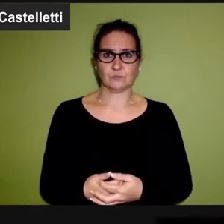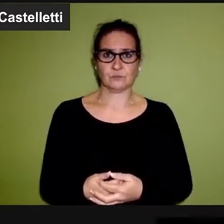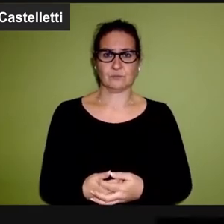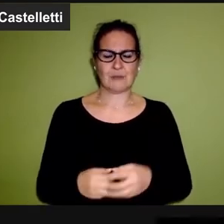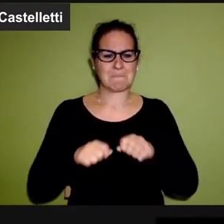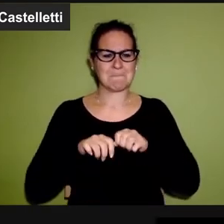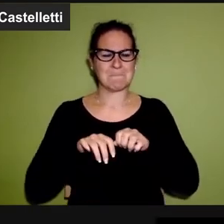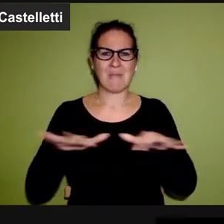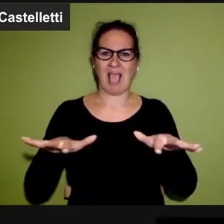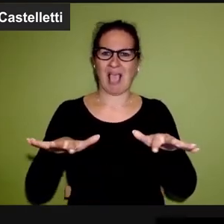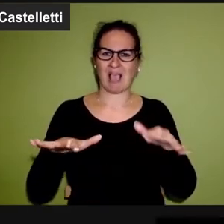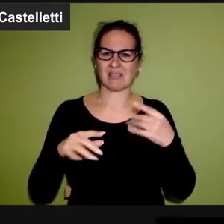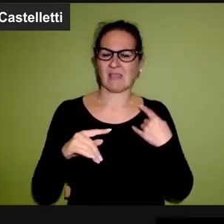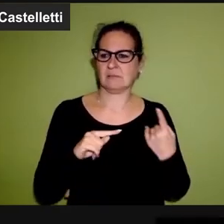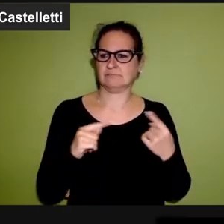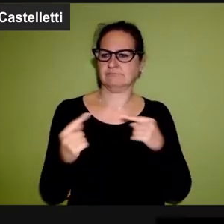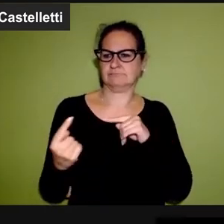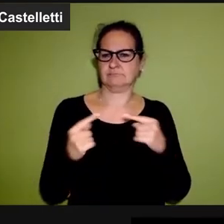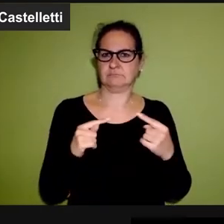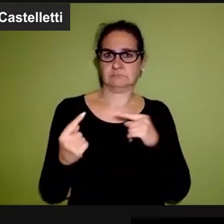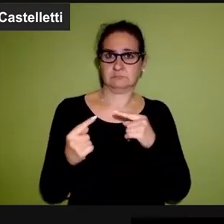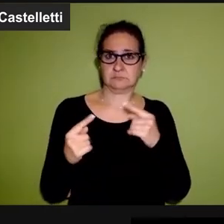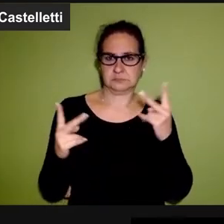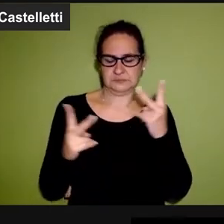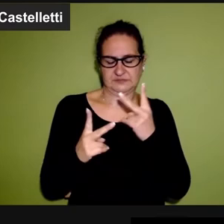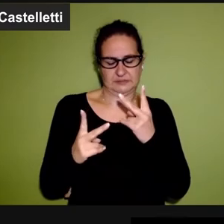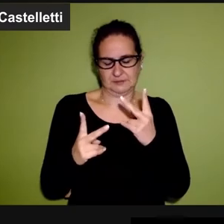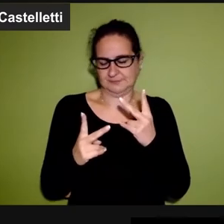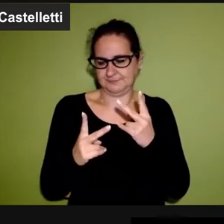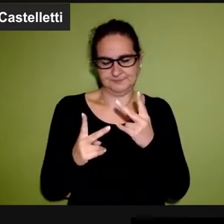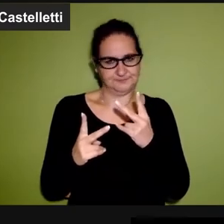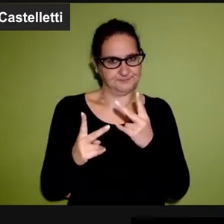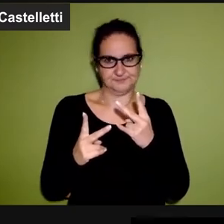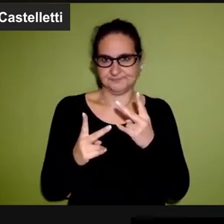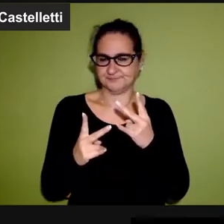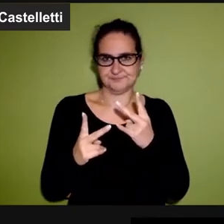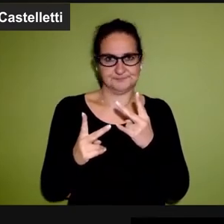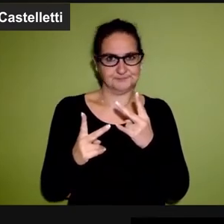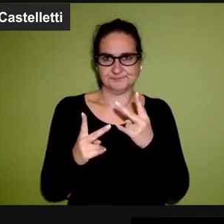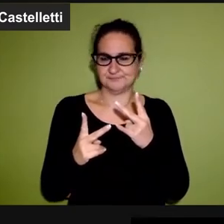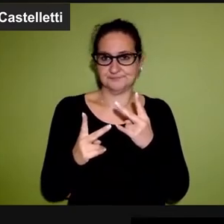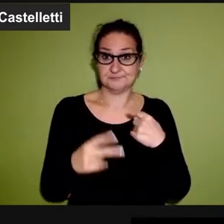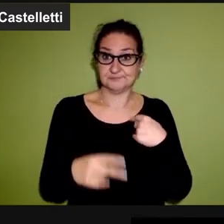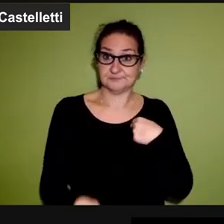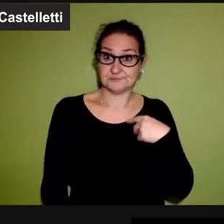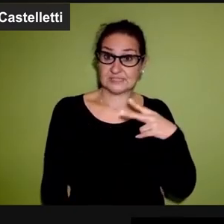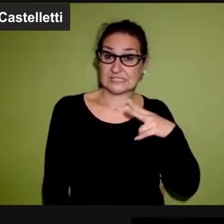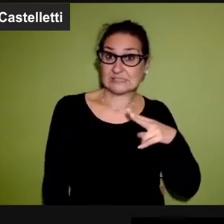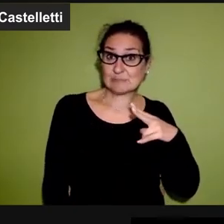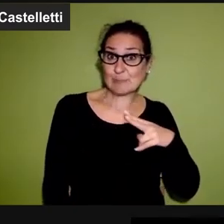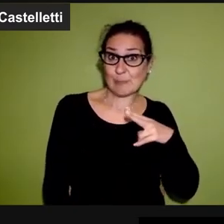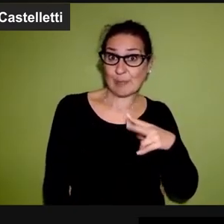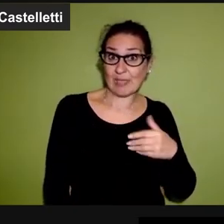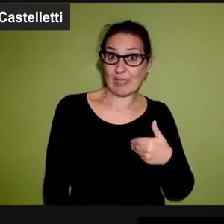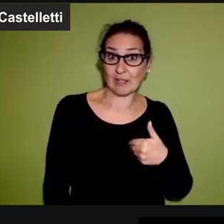Le discussioni mediatiche vengono costruite in un modo assurdo e io spero,